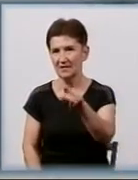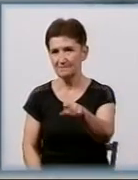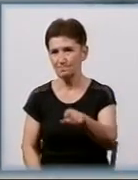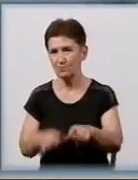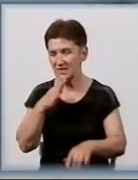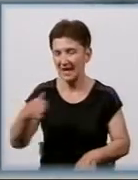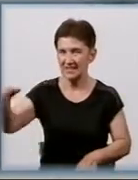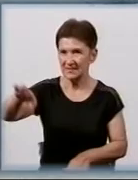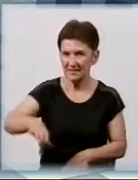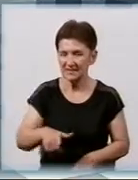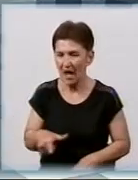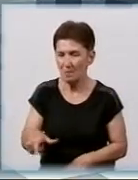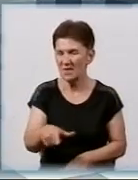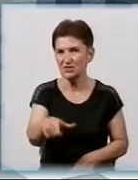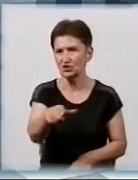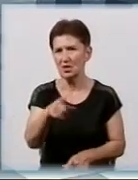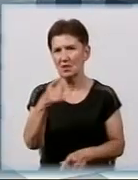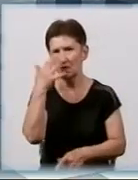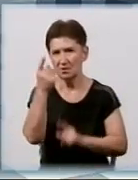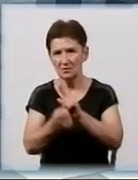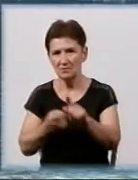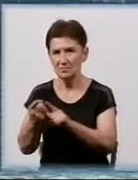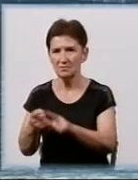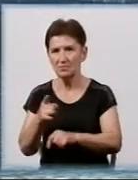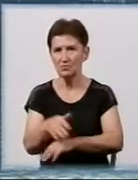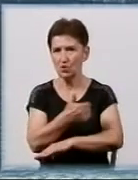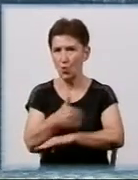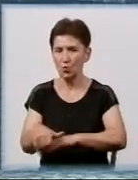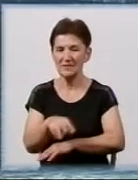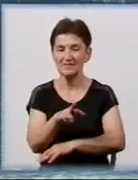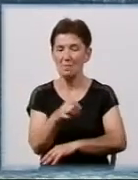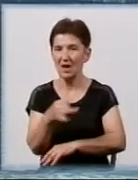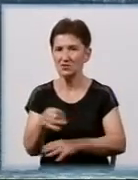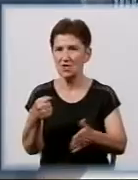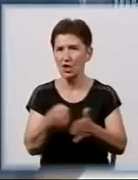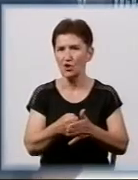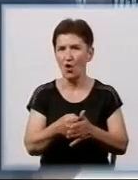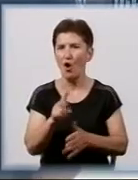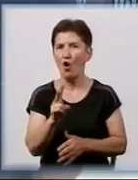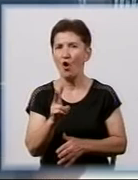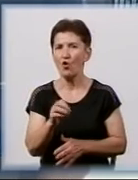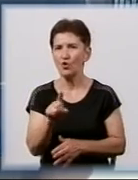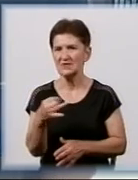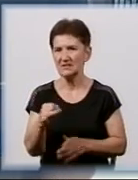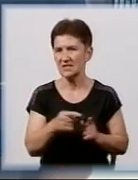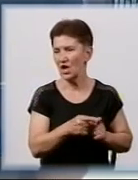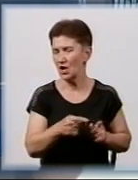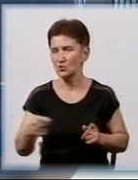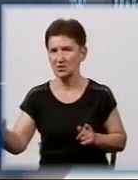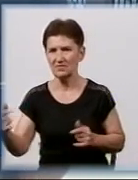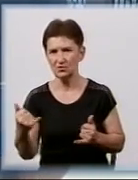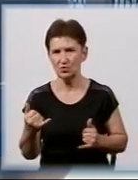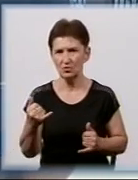річки Інгул. Реконструювати планують її частину від вулиці Михайлівська до Козачого острова. Ми на сьогодні опрацюємо